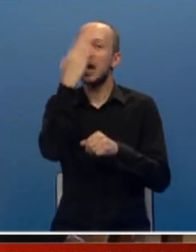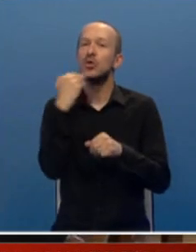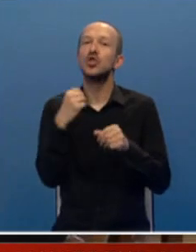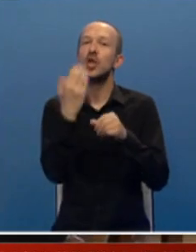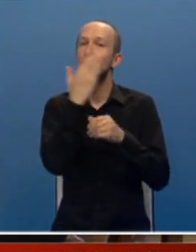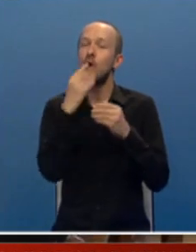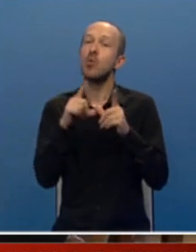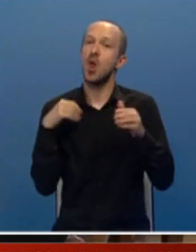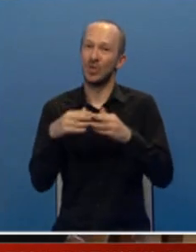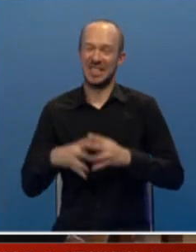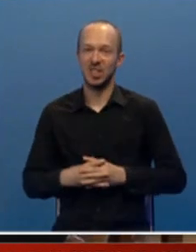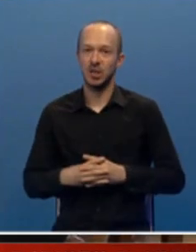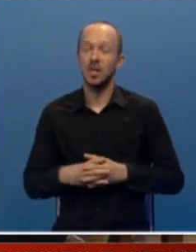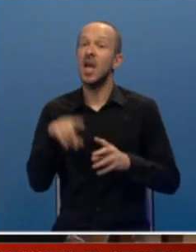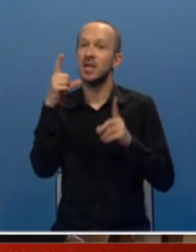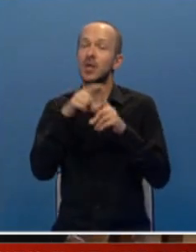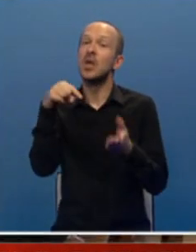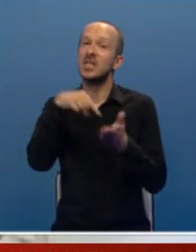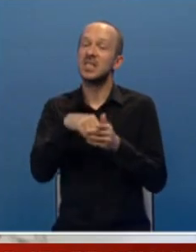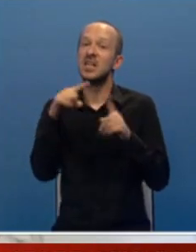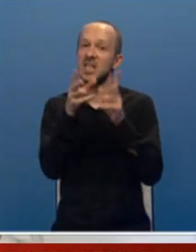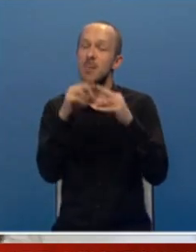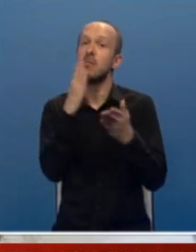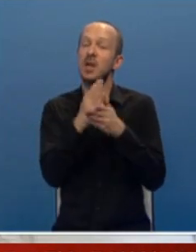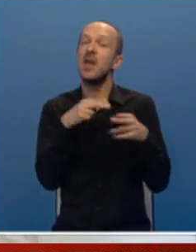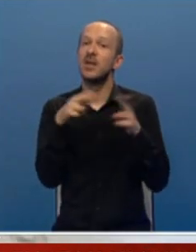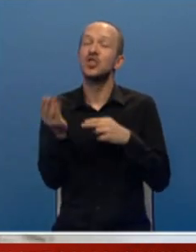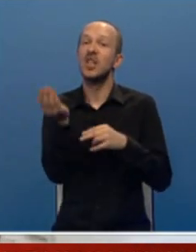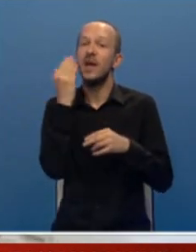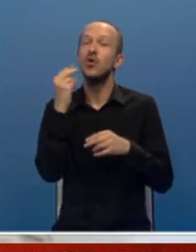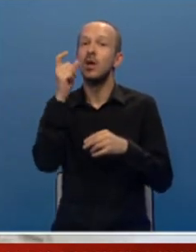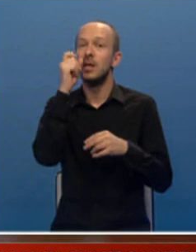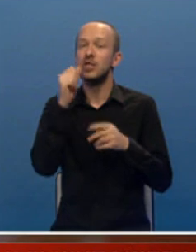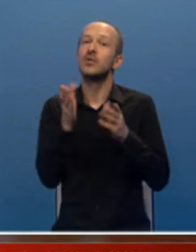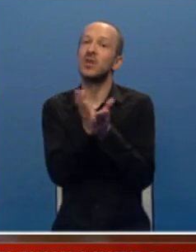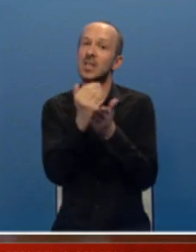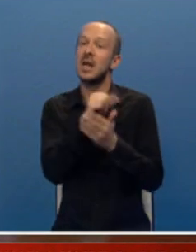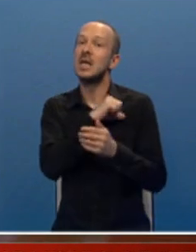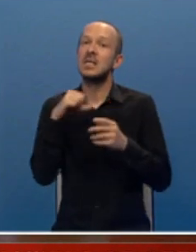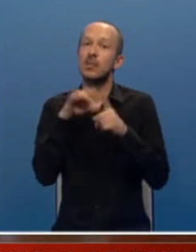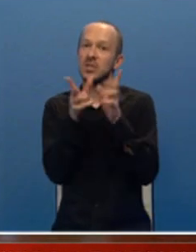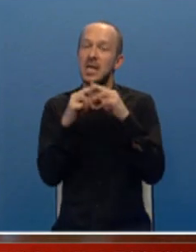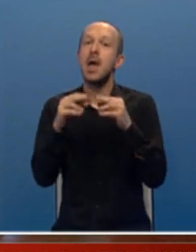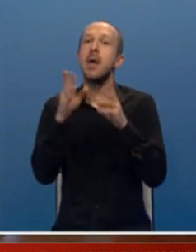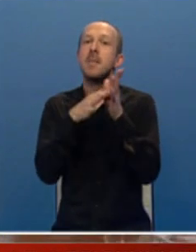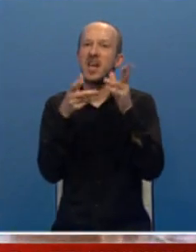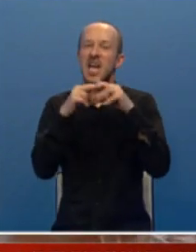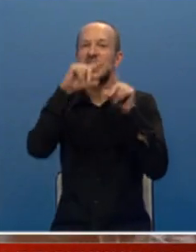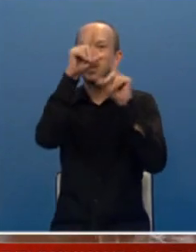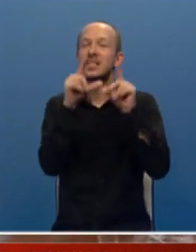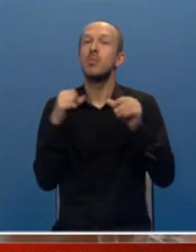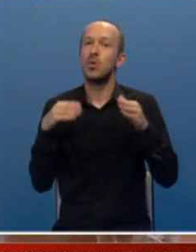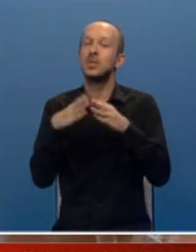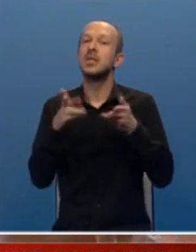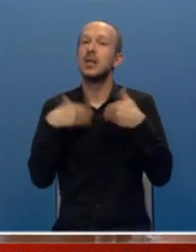gimnazije u Banjaluci. Jedna od centralnih tema bila je vraćanje davno nacionalizovanog dijela samostana Marija Zvijezda u Banjaluci na